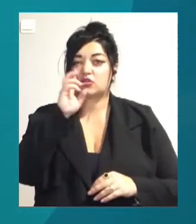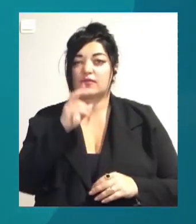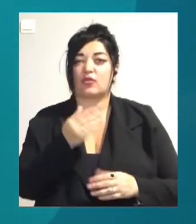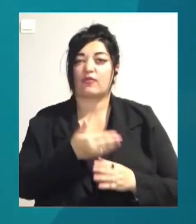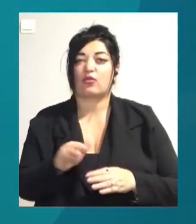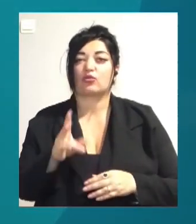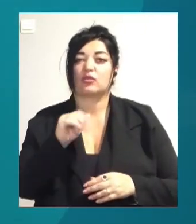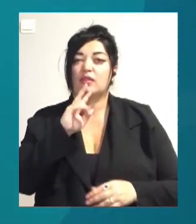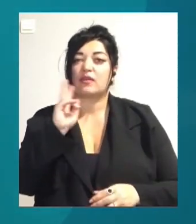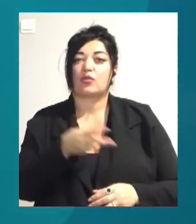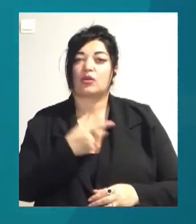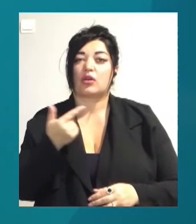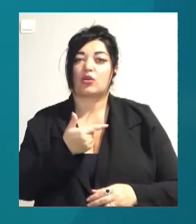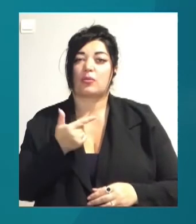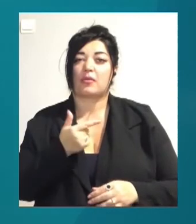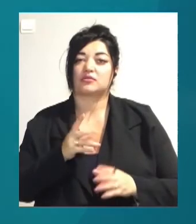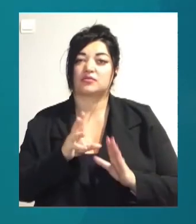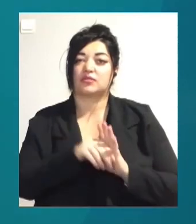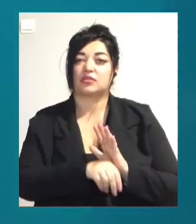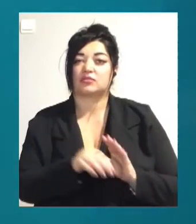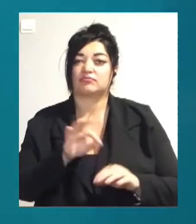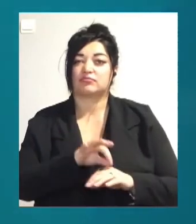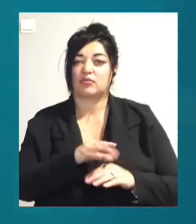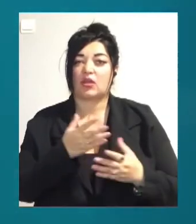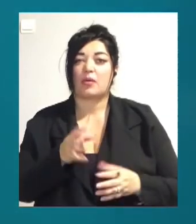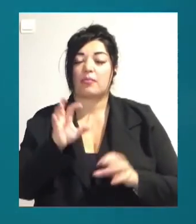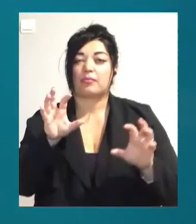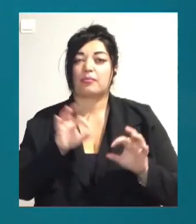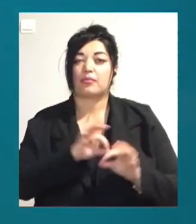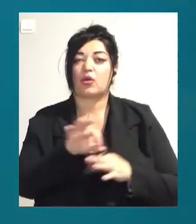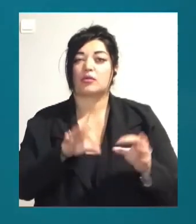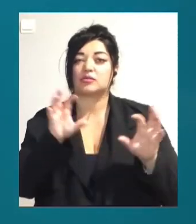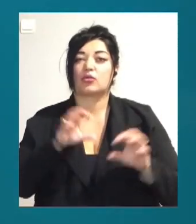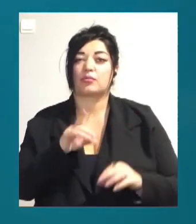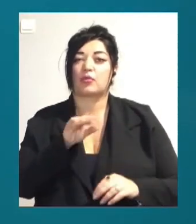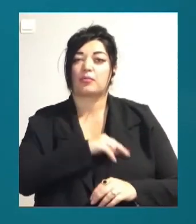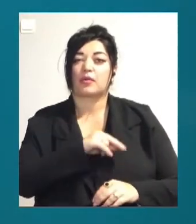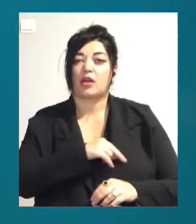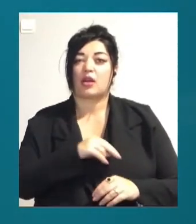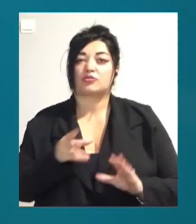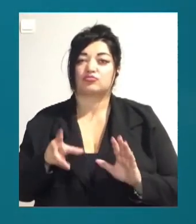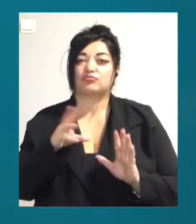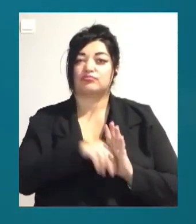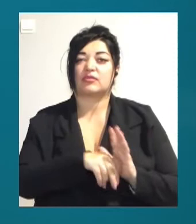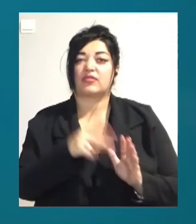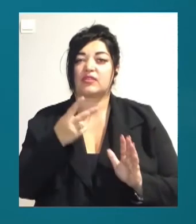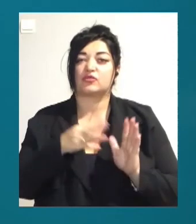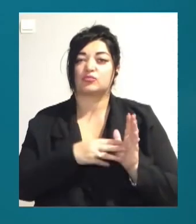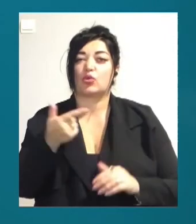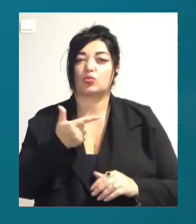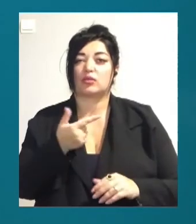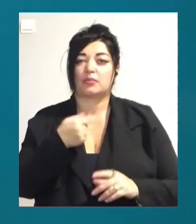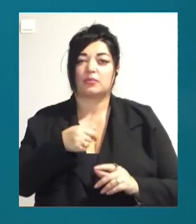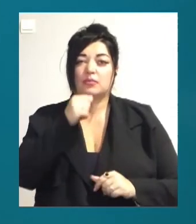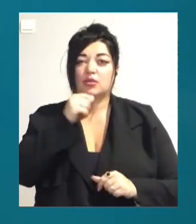роки, громадський контроль за веденням полювання. Проєкт закону про працю зареєстрований у Верховній Раді України 28 грудня минулого року. Його